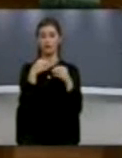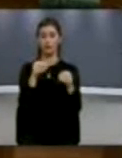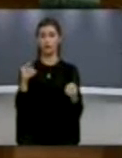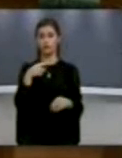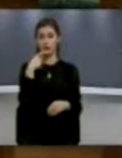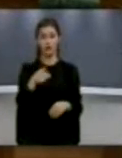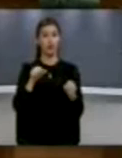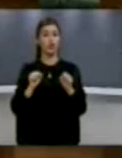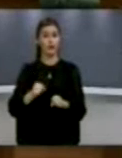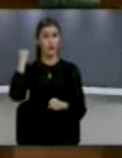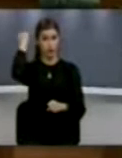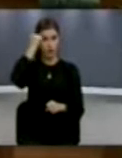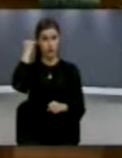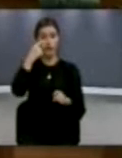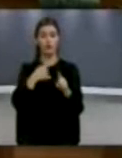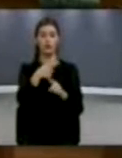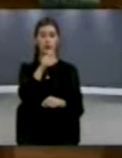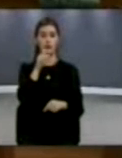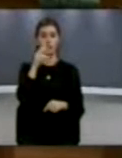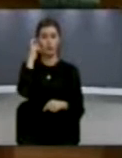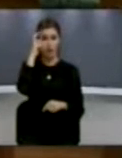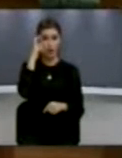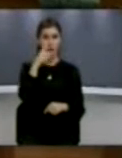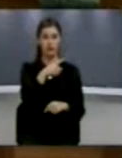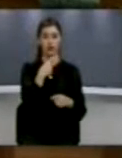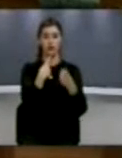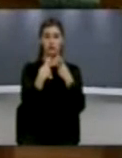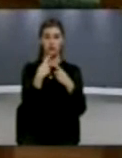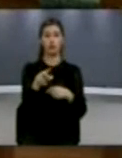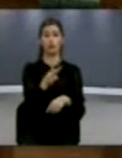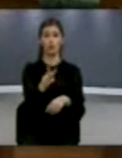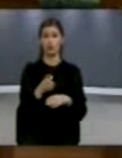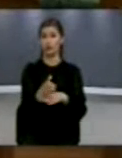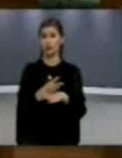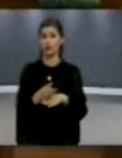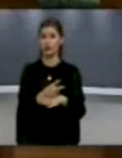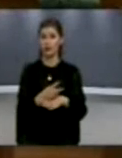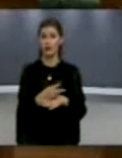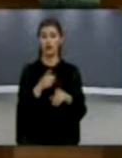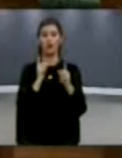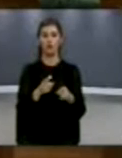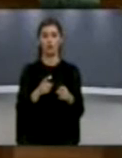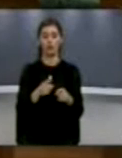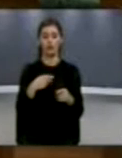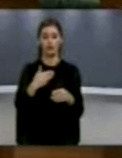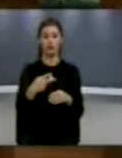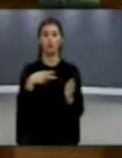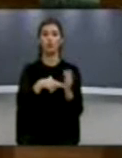qeveria e Kosovës dhe e malit zi tashme jenë dakurduar që demarkasjoni i kufirit në mes të dyja shteteve të bërët brenda vitit 2010.